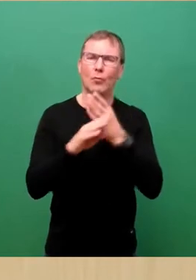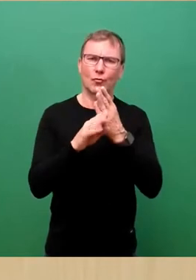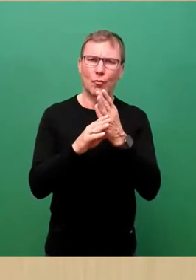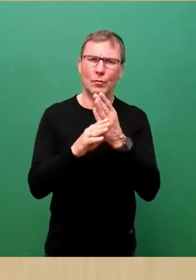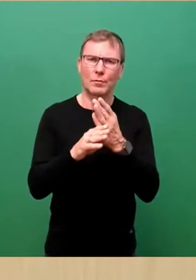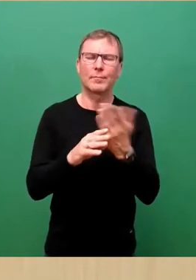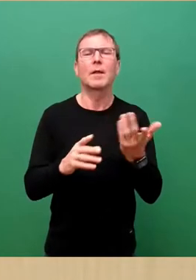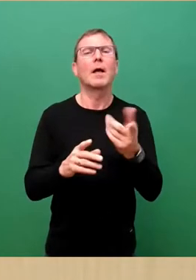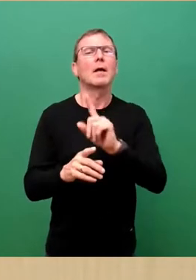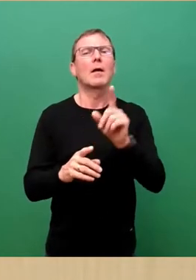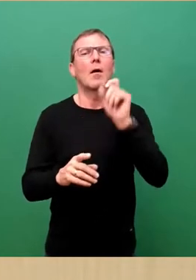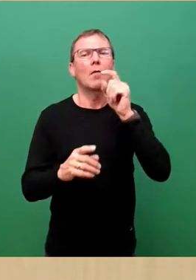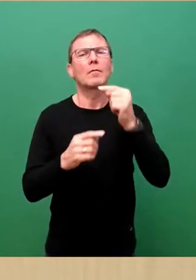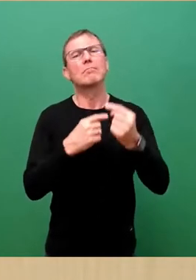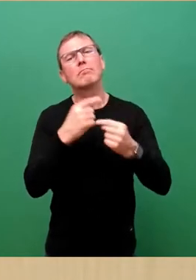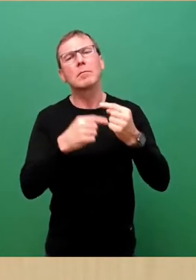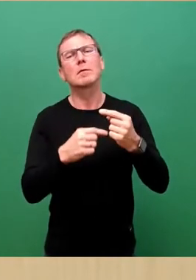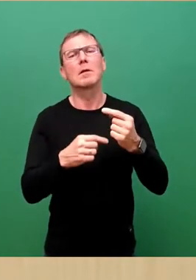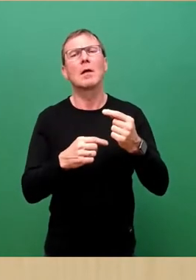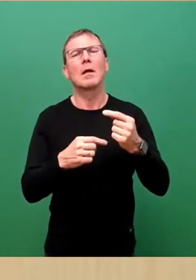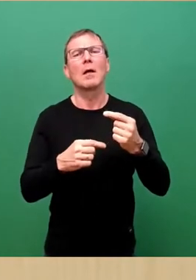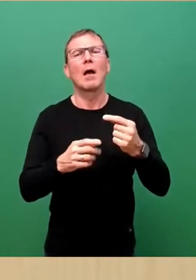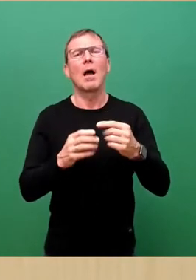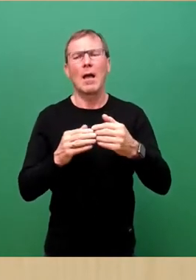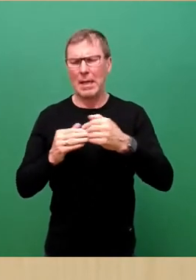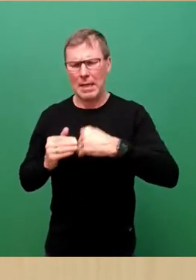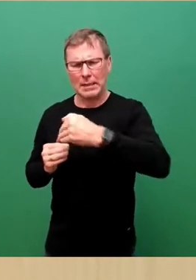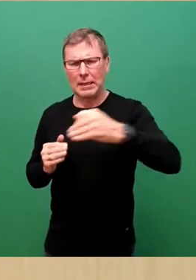historisch willkürlich gezogene Grenze.